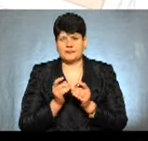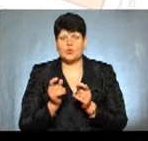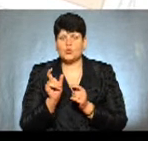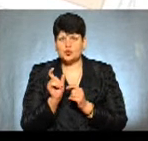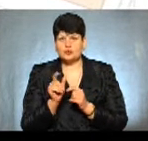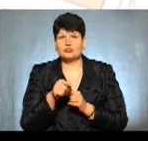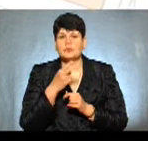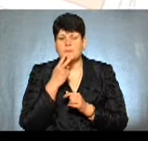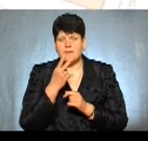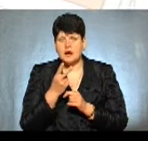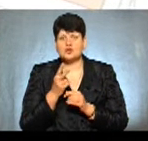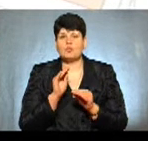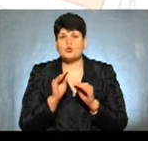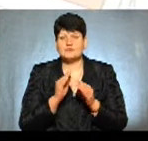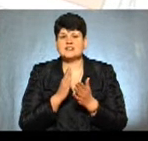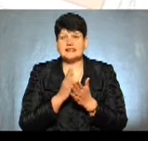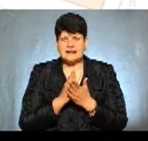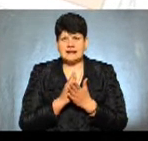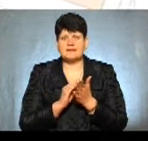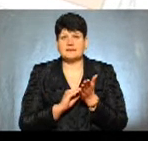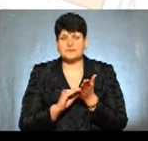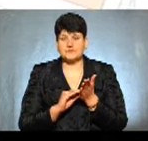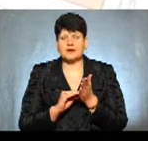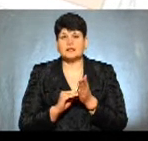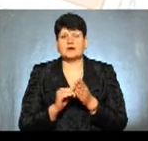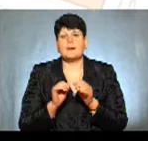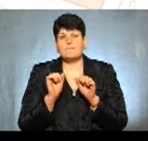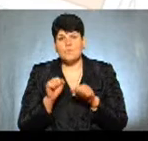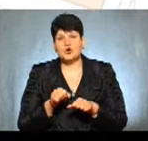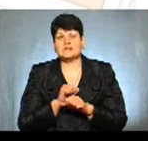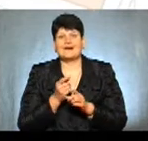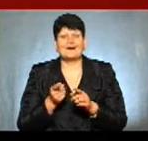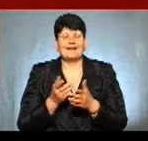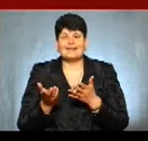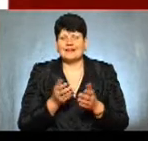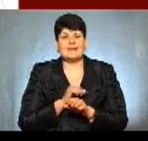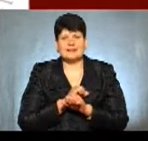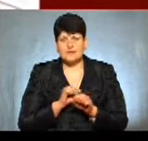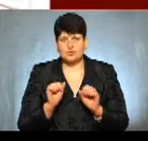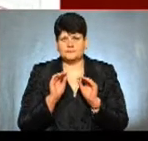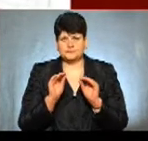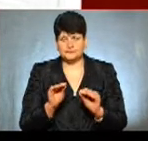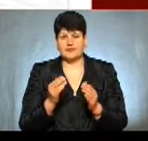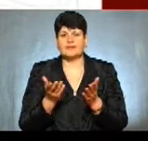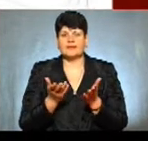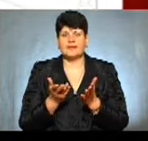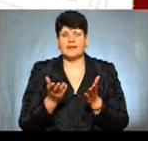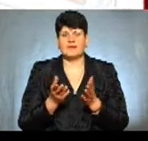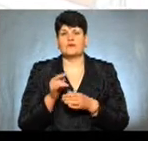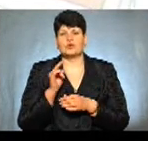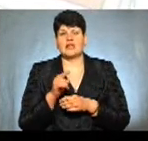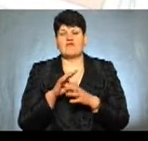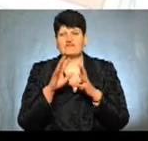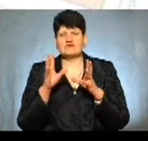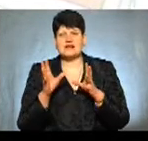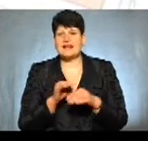розміщені, є вказані точки, де може, де не може бути розміщена тимчасова споруда, де вона взагалі